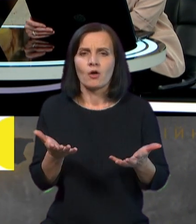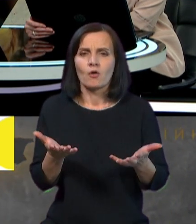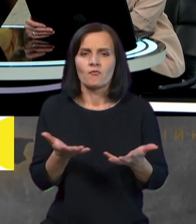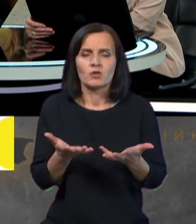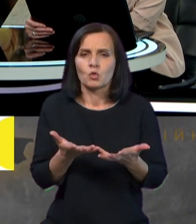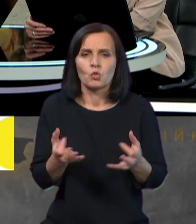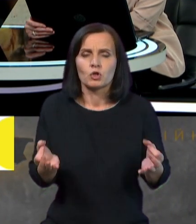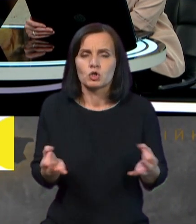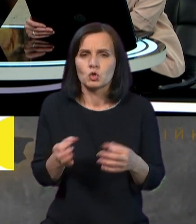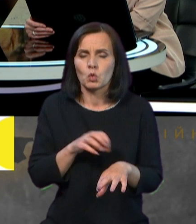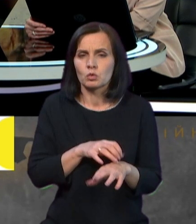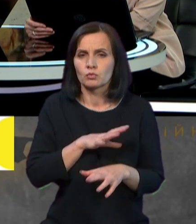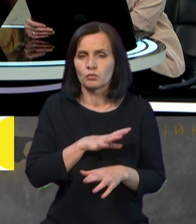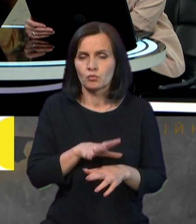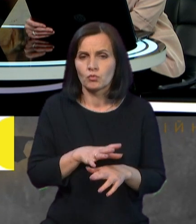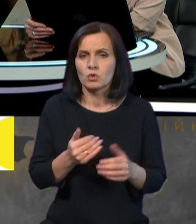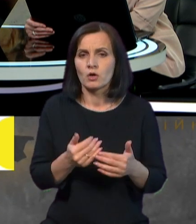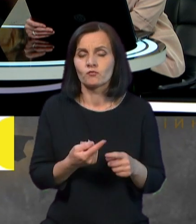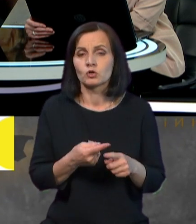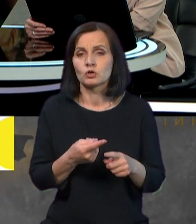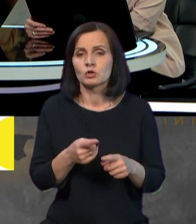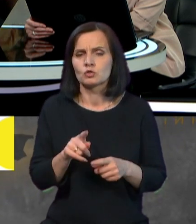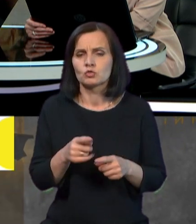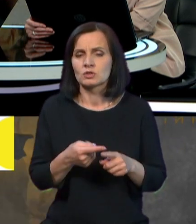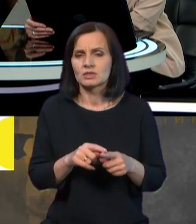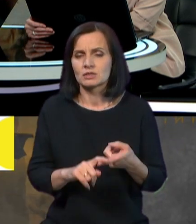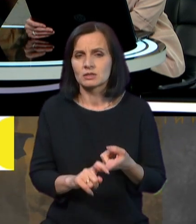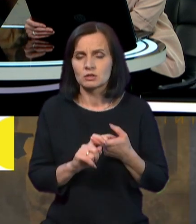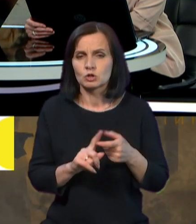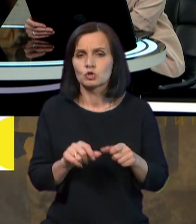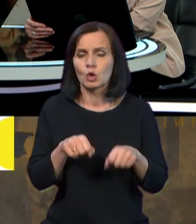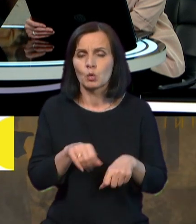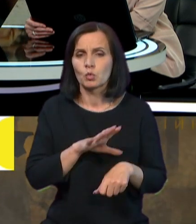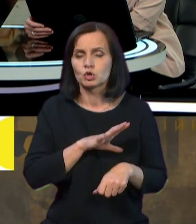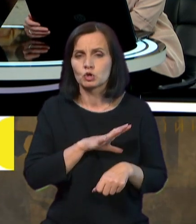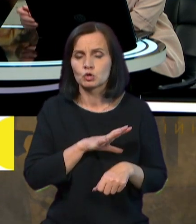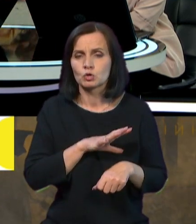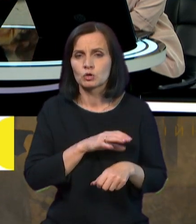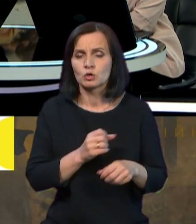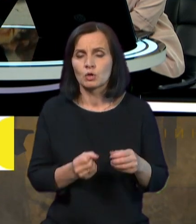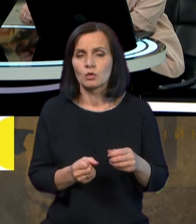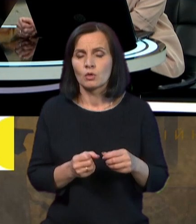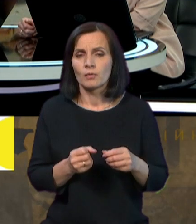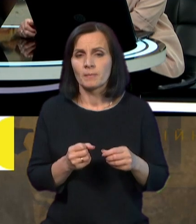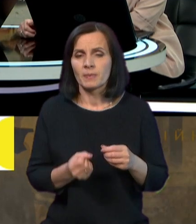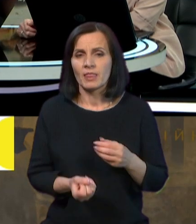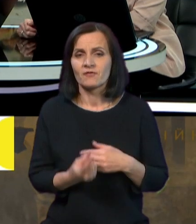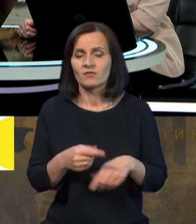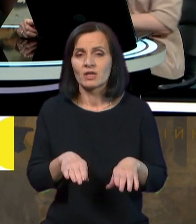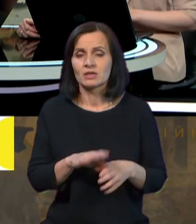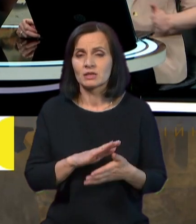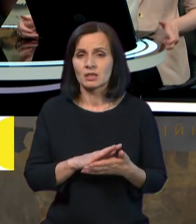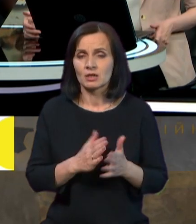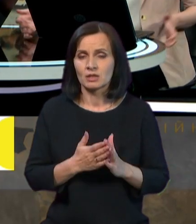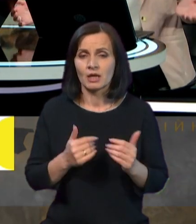від чого це залежить? Що може стати збудником спричинити такий стан? Це цікаво, тому що я людина, яка